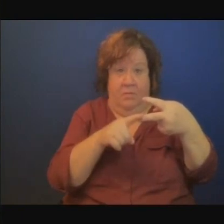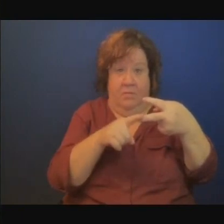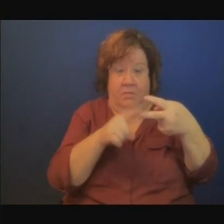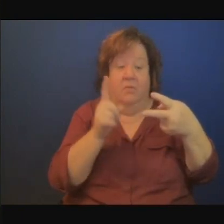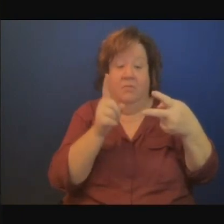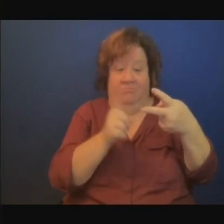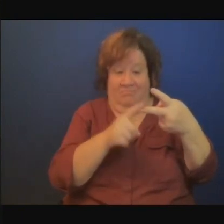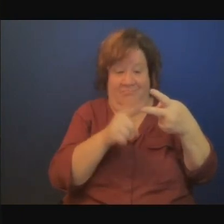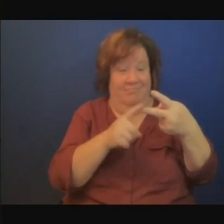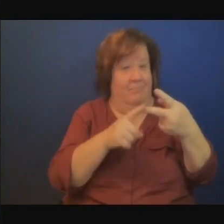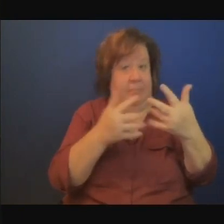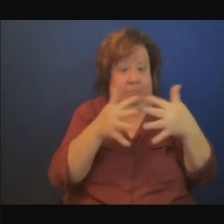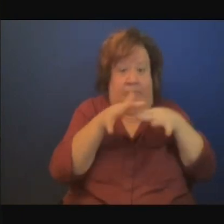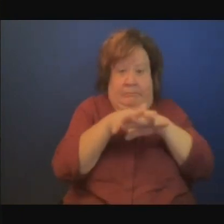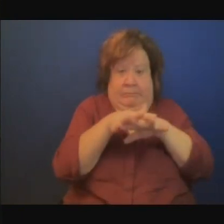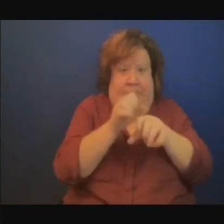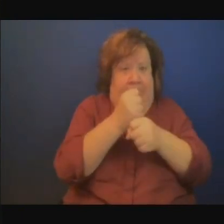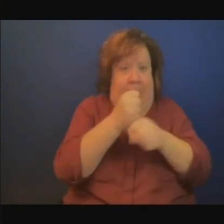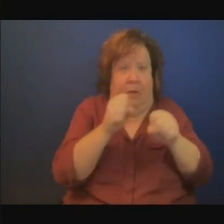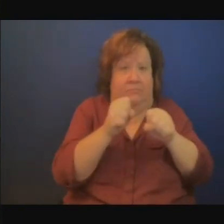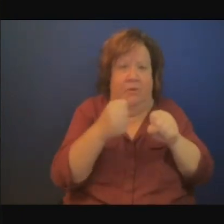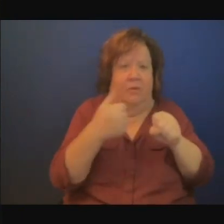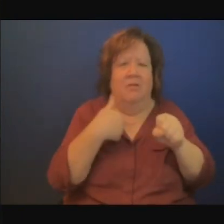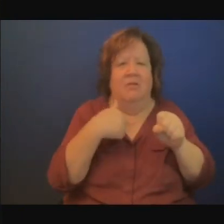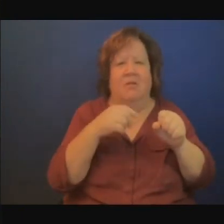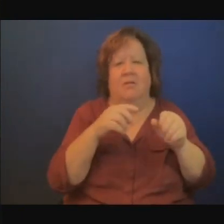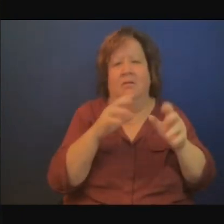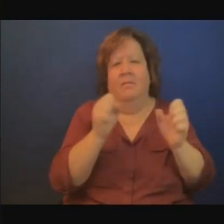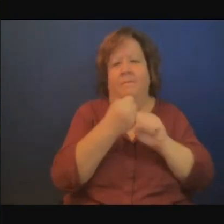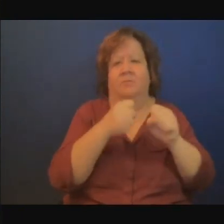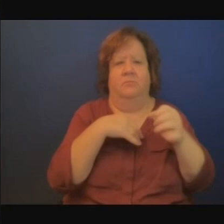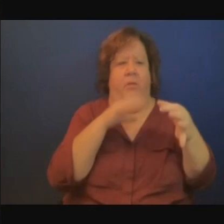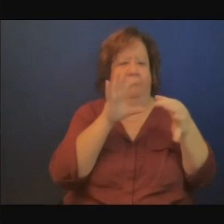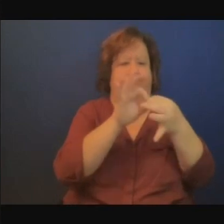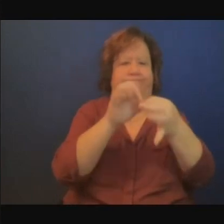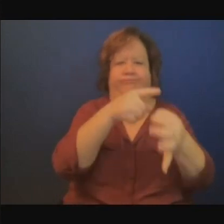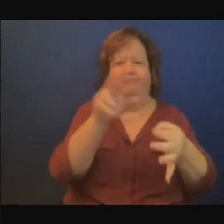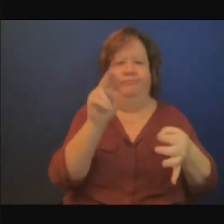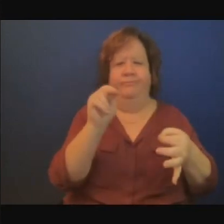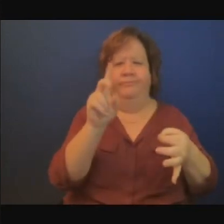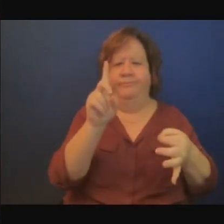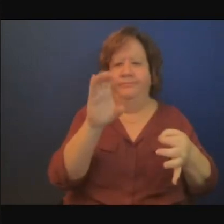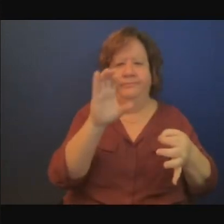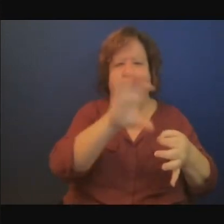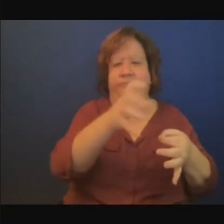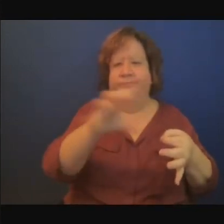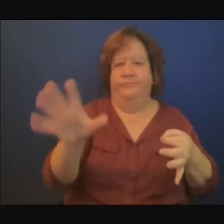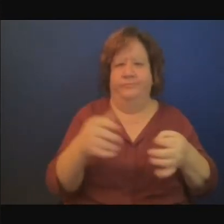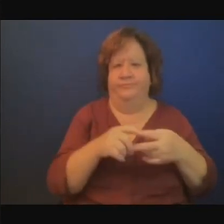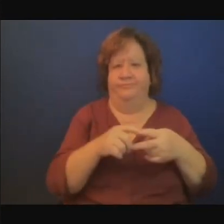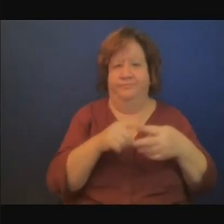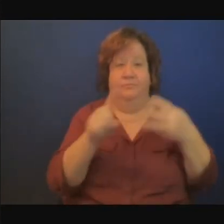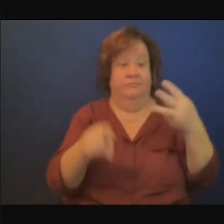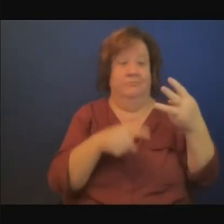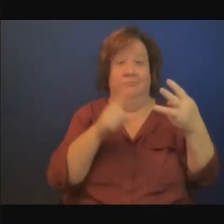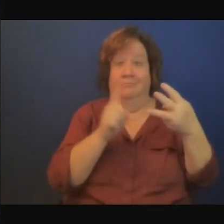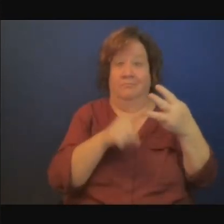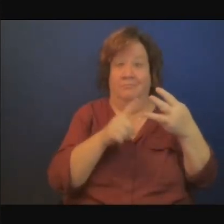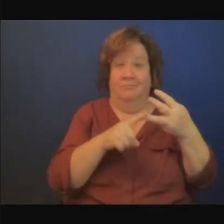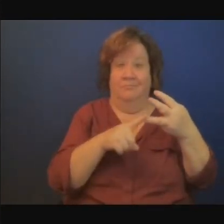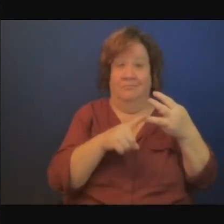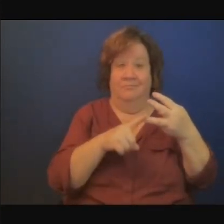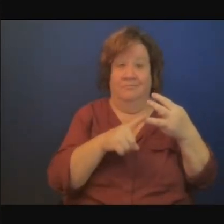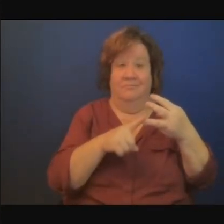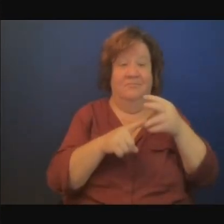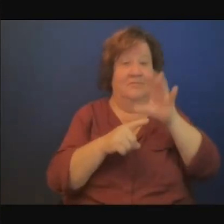l'Afrique paye un prix double nous ne polluons pas les statistiques existent à ce sujet mais